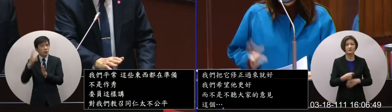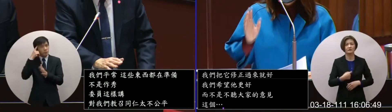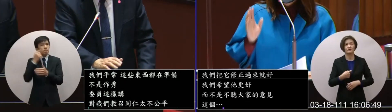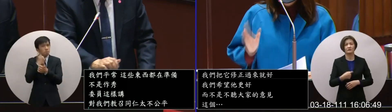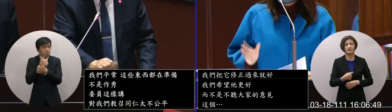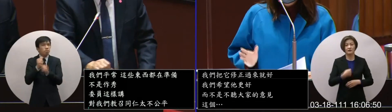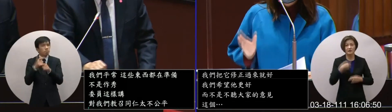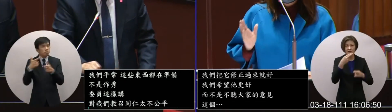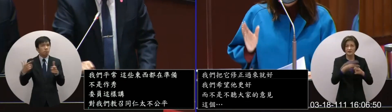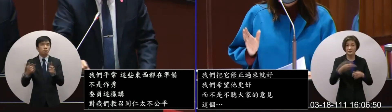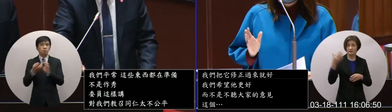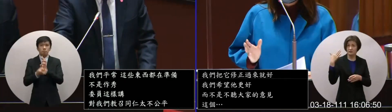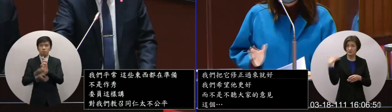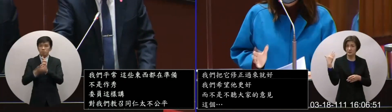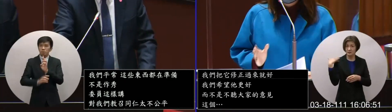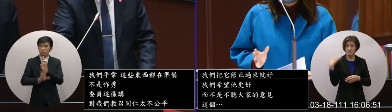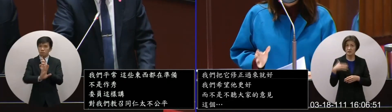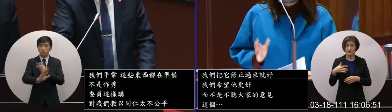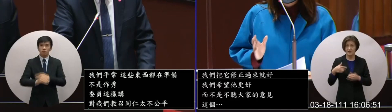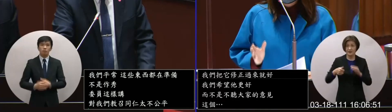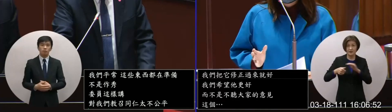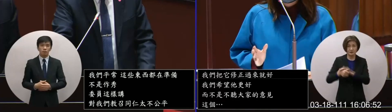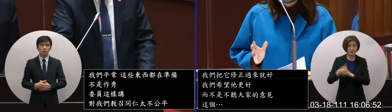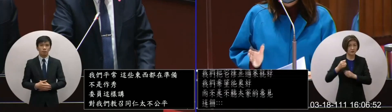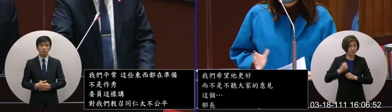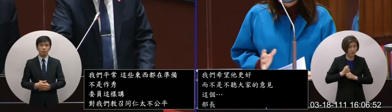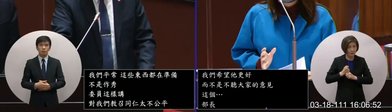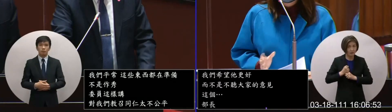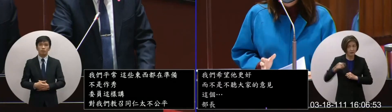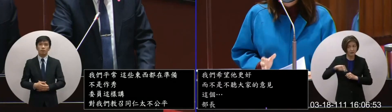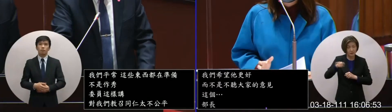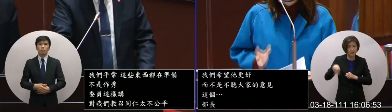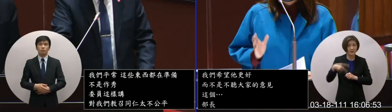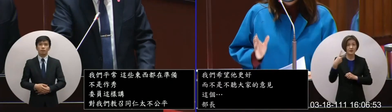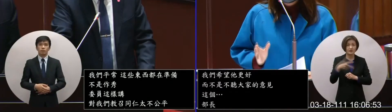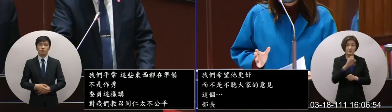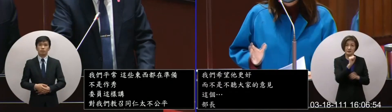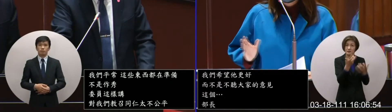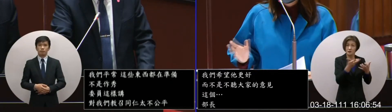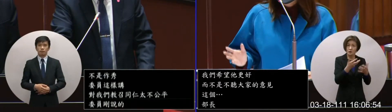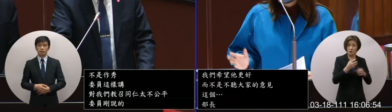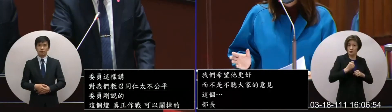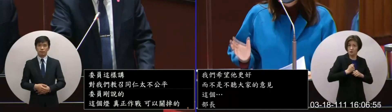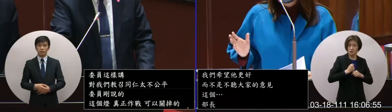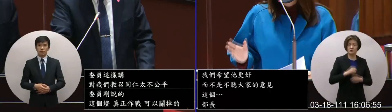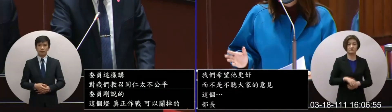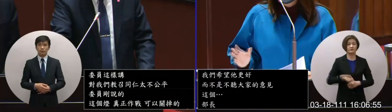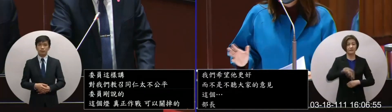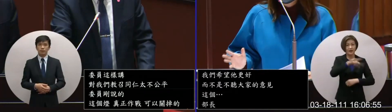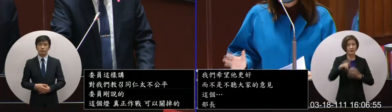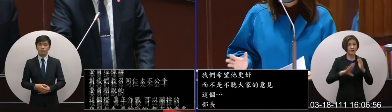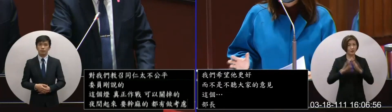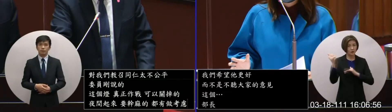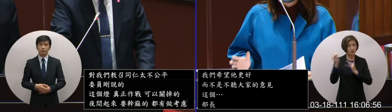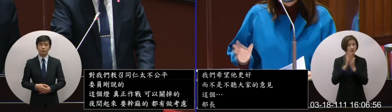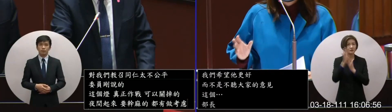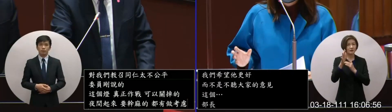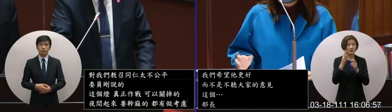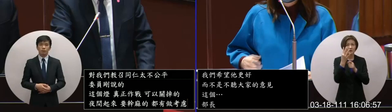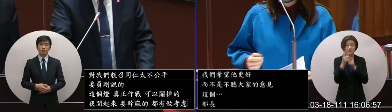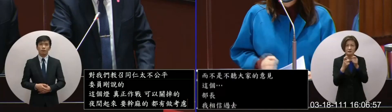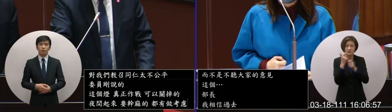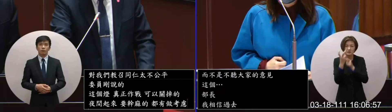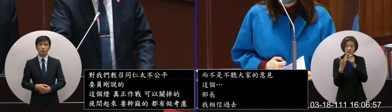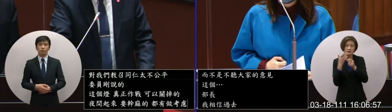相信过去去从军的人或者过去的义务役大家回去的时候到现在经过几十年